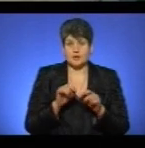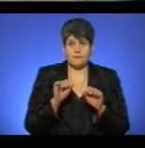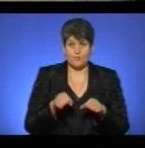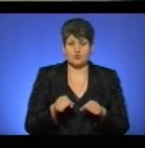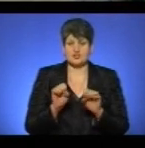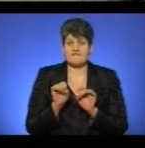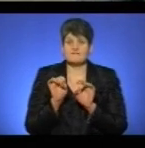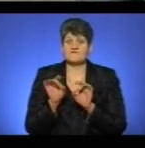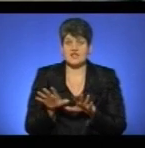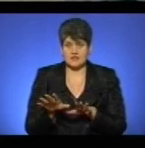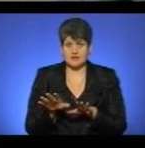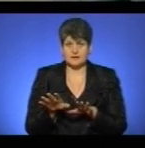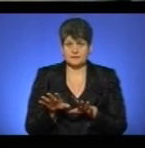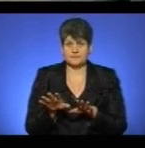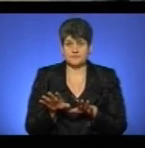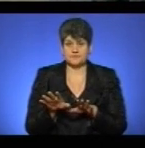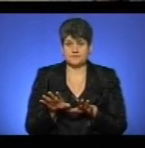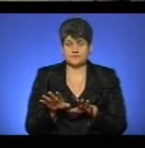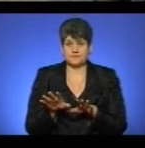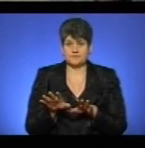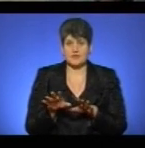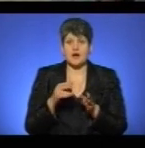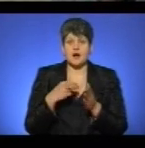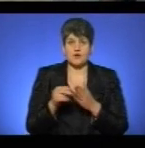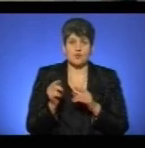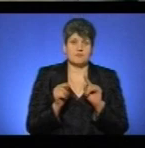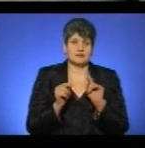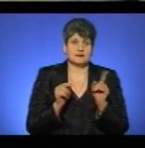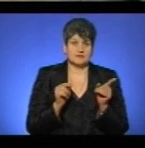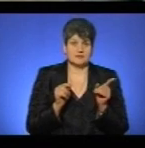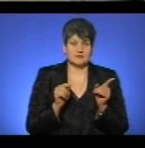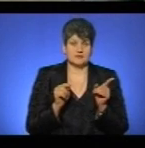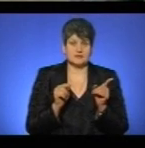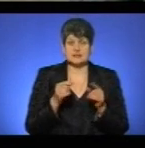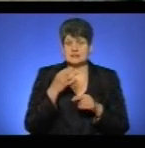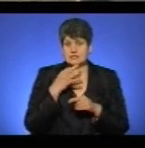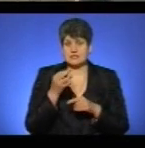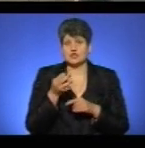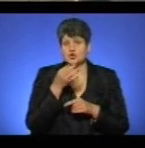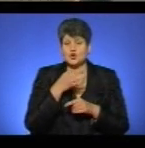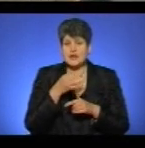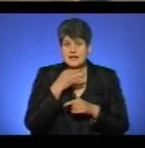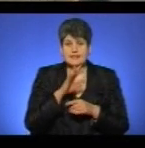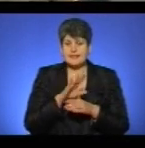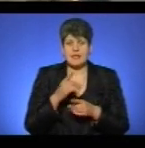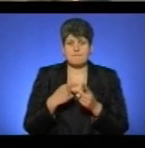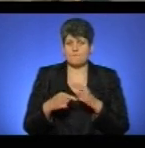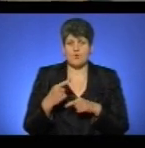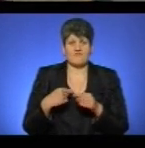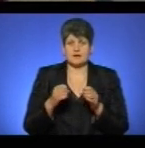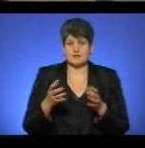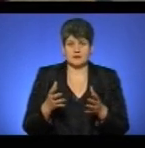дати ліки, а купити там, як сказав, щоб ліки не повертаються. Як вони неякісні, звісно,